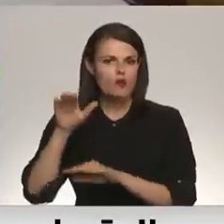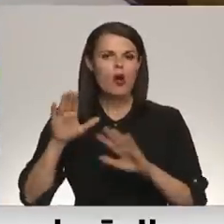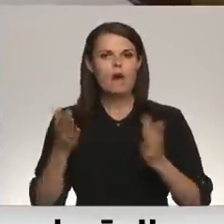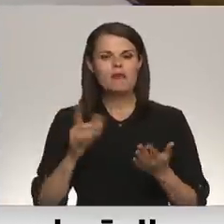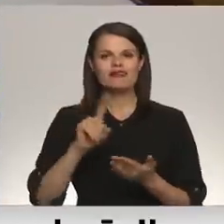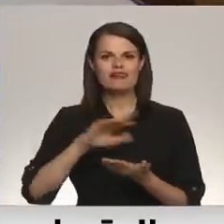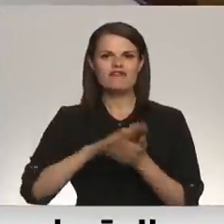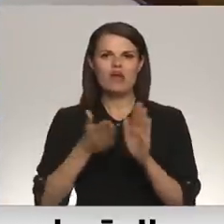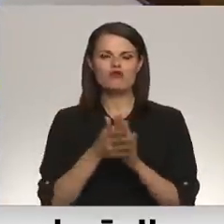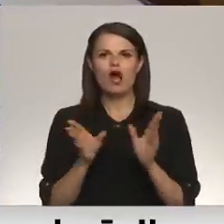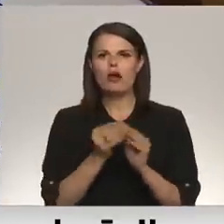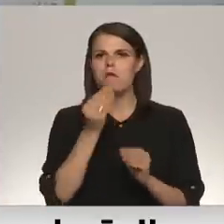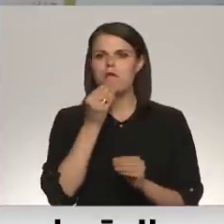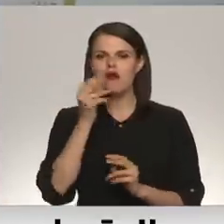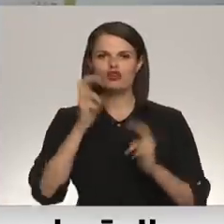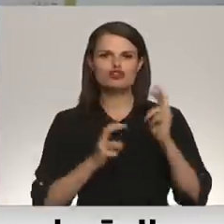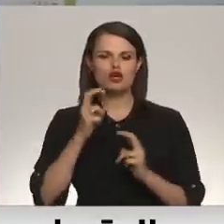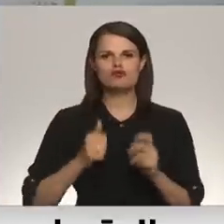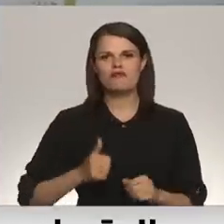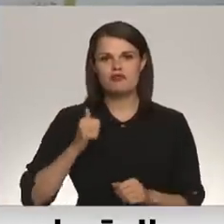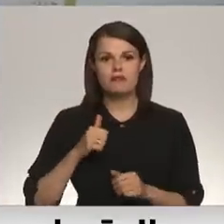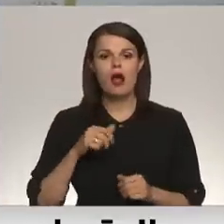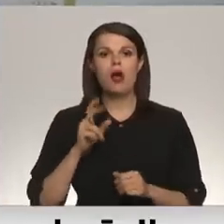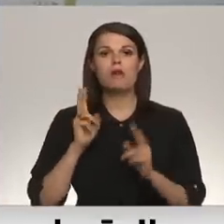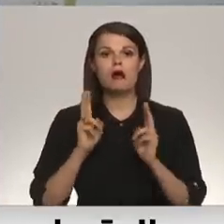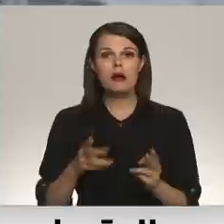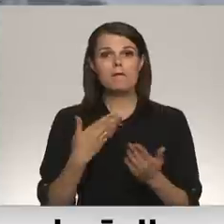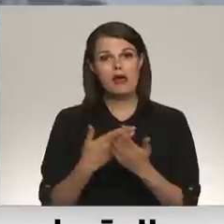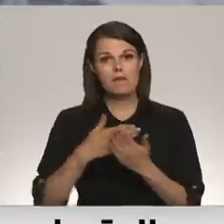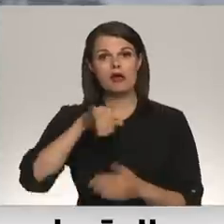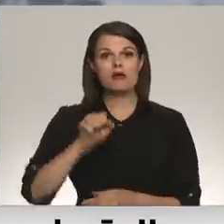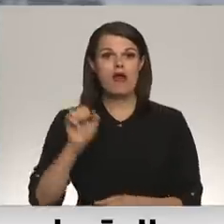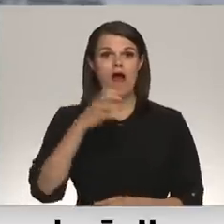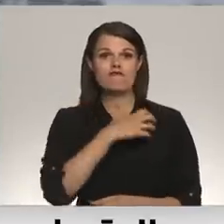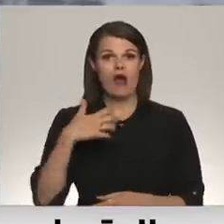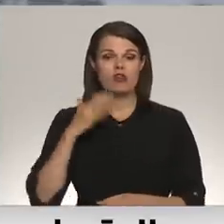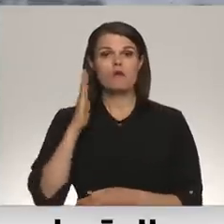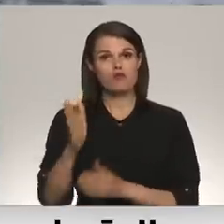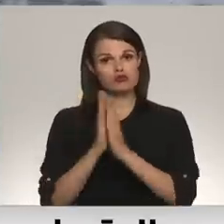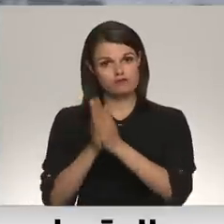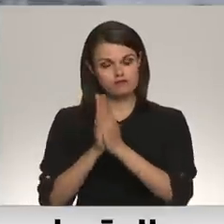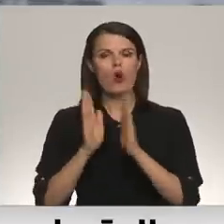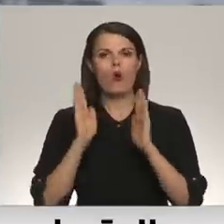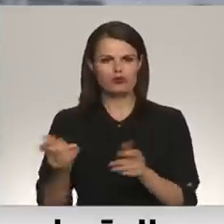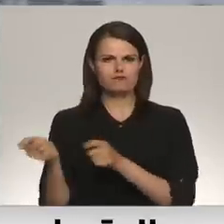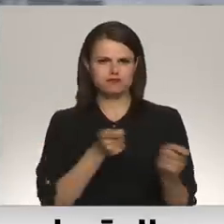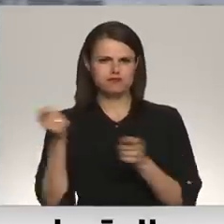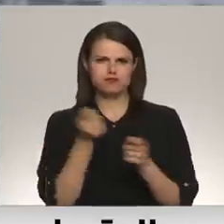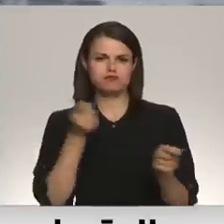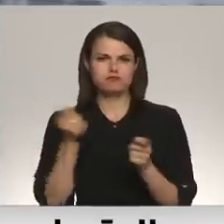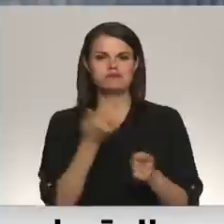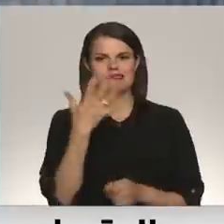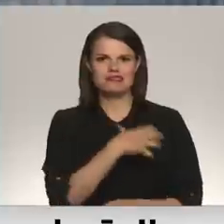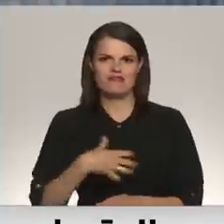vienošanos ar pārtikas ražošanas uzņēmumiem, ka tiepēc valdības prasības aktivizēs piegādes un noteikta daudzuma